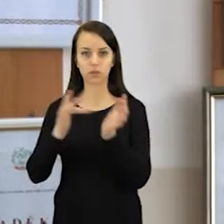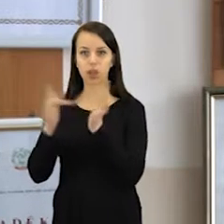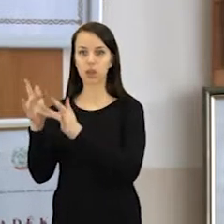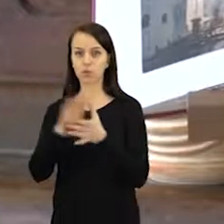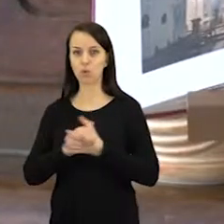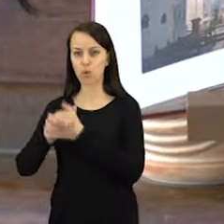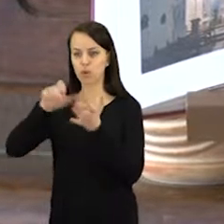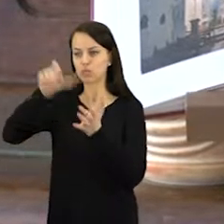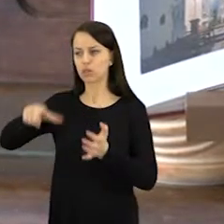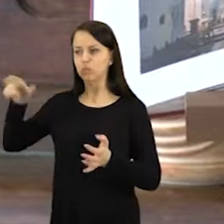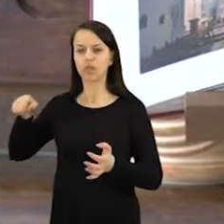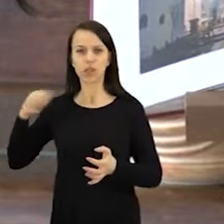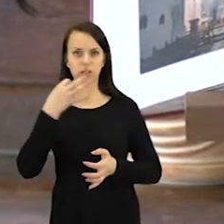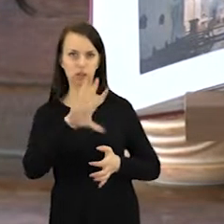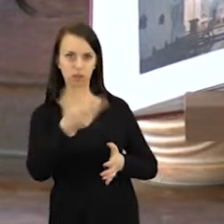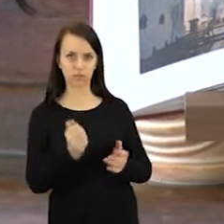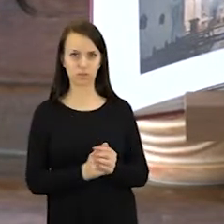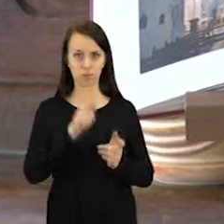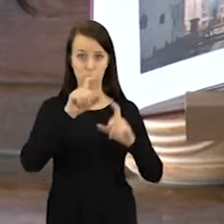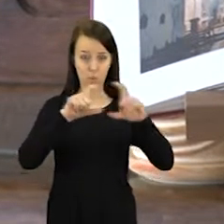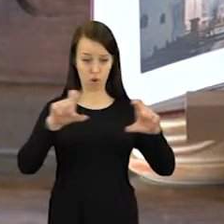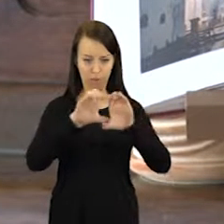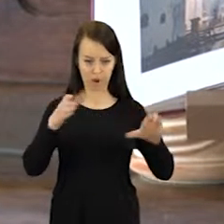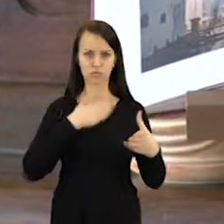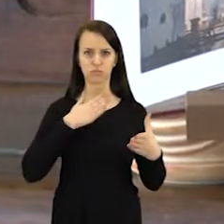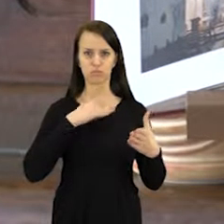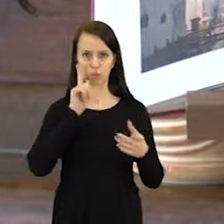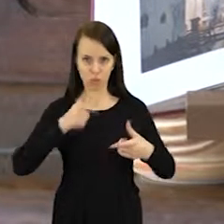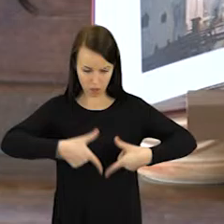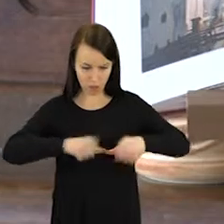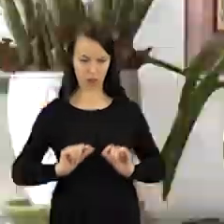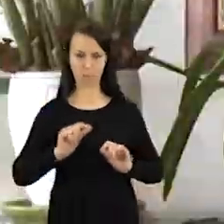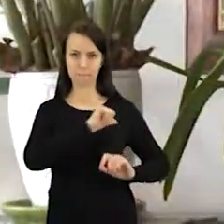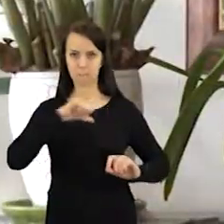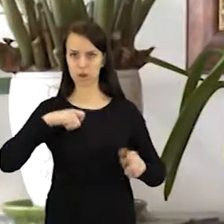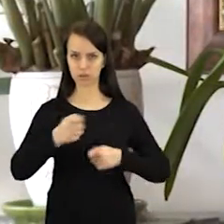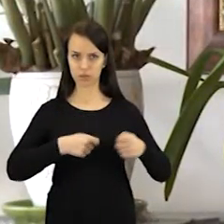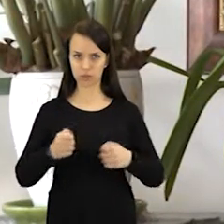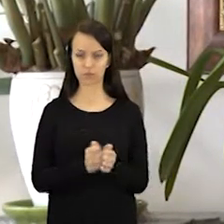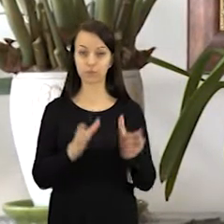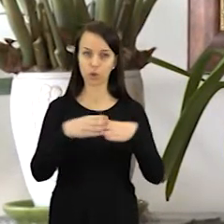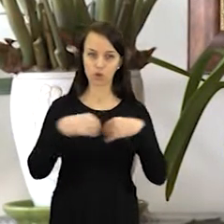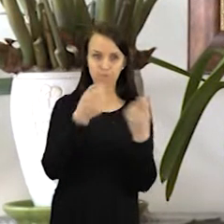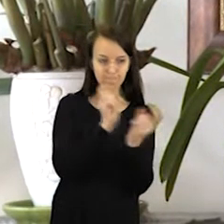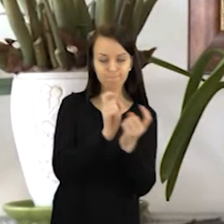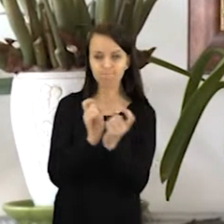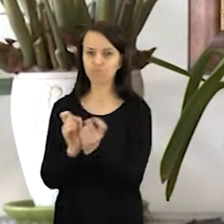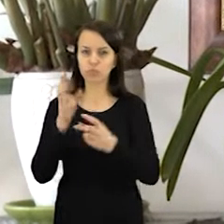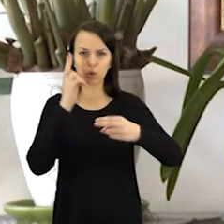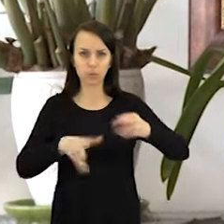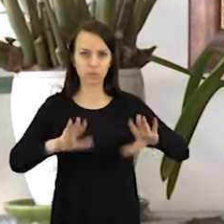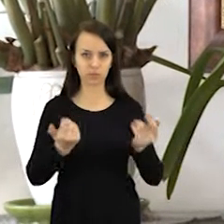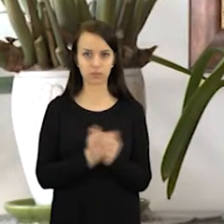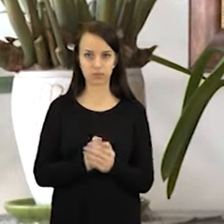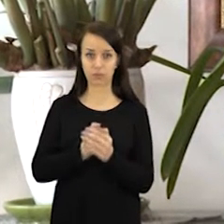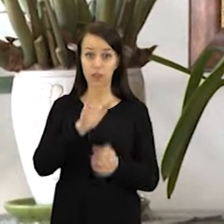jėzuitai, kuriems priklauso pastatas, pareiškė norintis mokyklo kaip visumą perimti į savo rankas. Po karštų ginčių beveik pusė šeimų apsisprendė